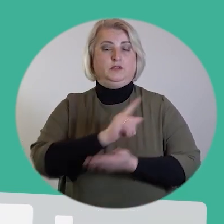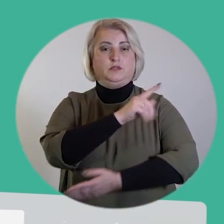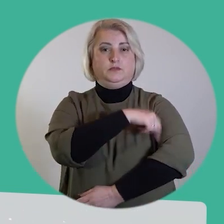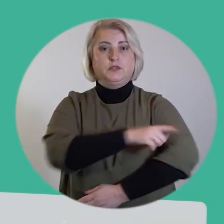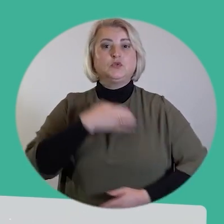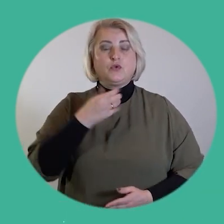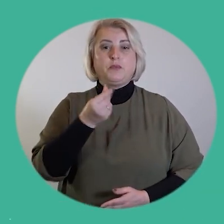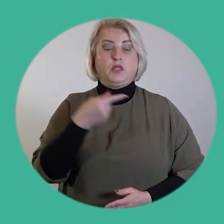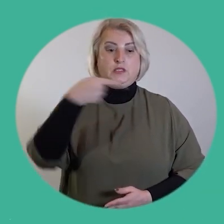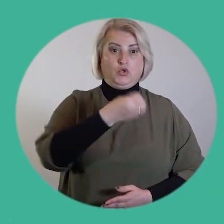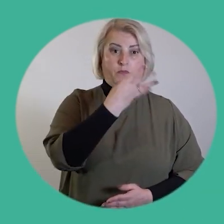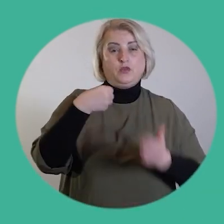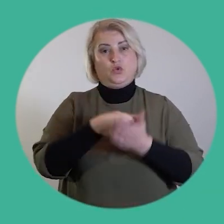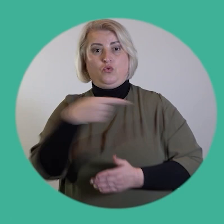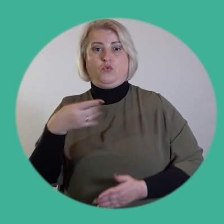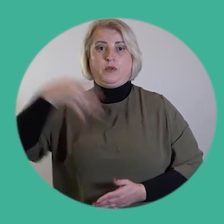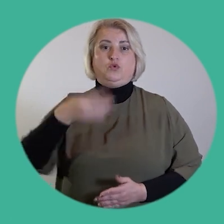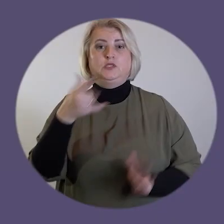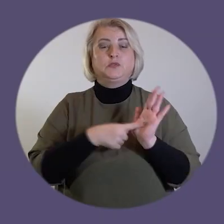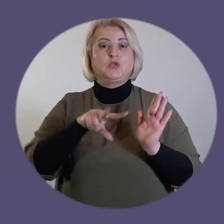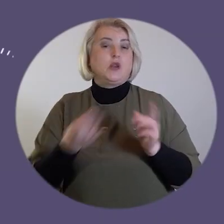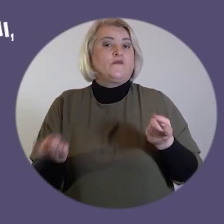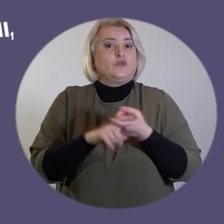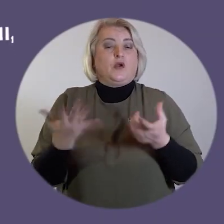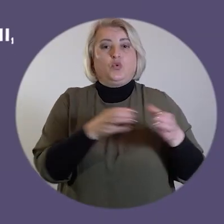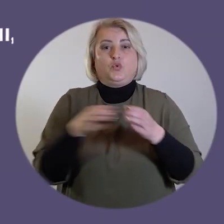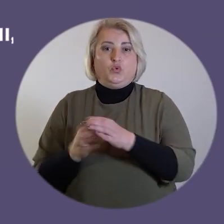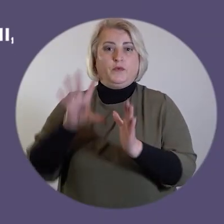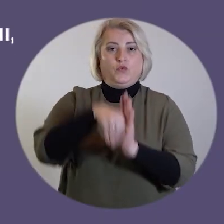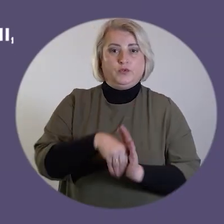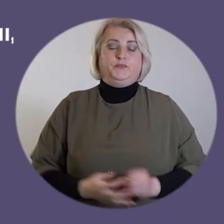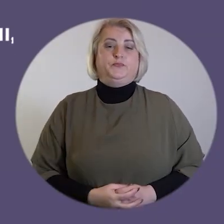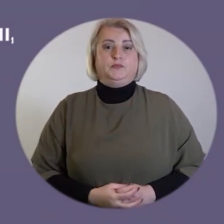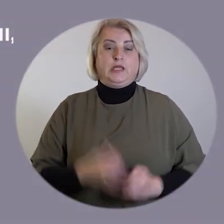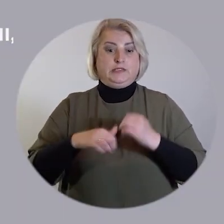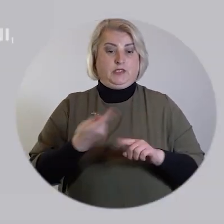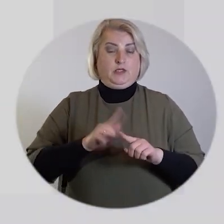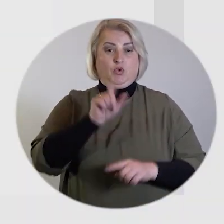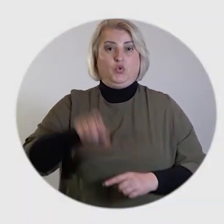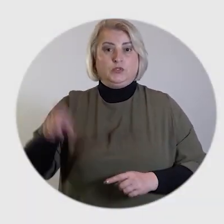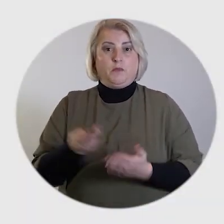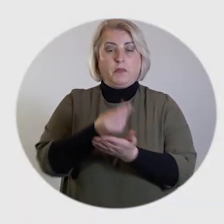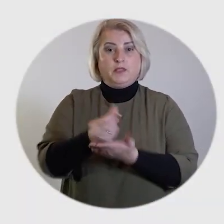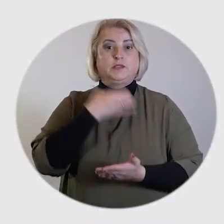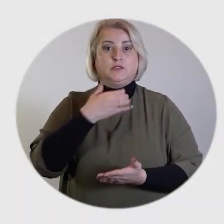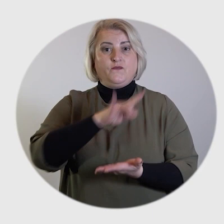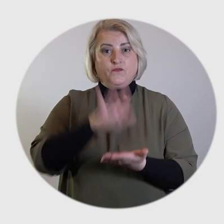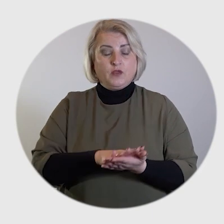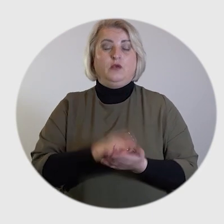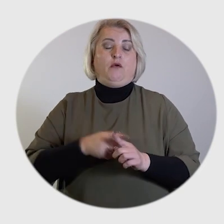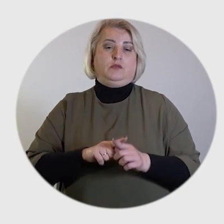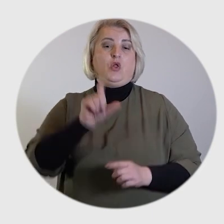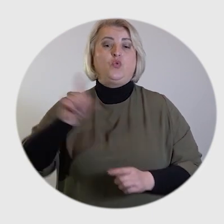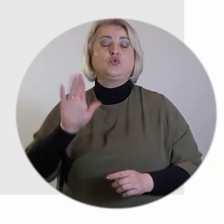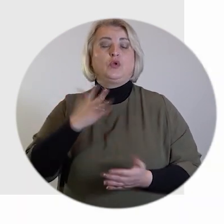achită de la 1.014 până la 4.056 de lei în funcție de categorie din care fac parte. Printre cei obligați să achite prima în sumă fixă sunt